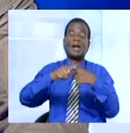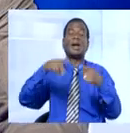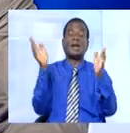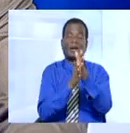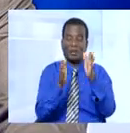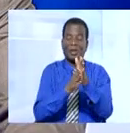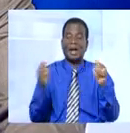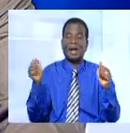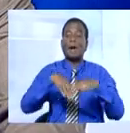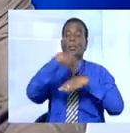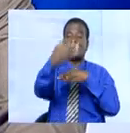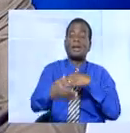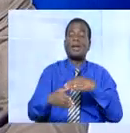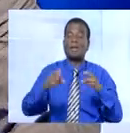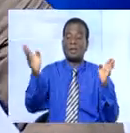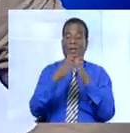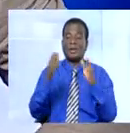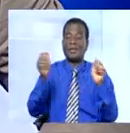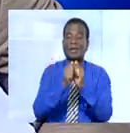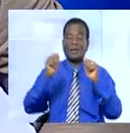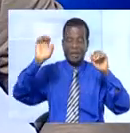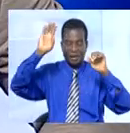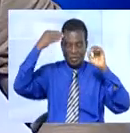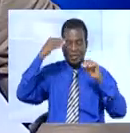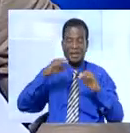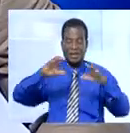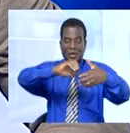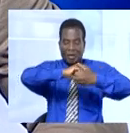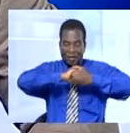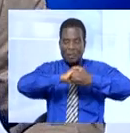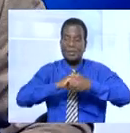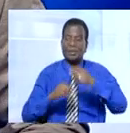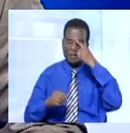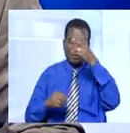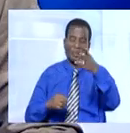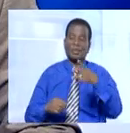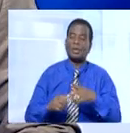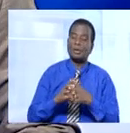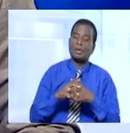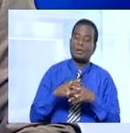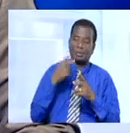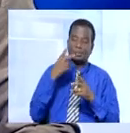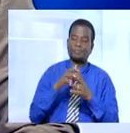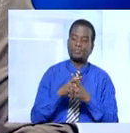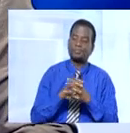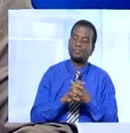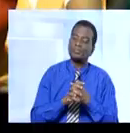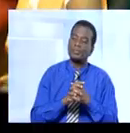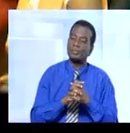ministre de la Solidarité de la Famille de la Femme et de l'Enfant Anna Désiré pour l'autoréportage L